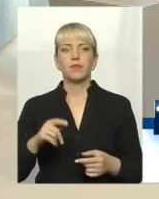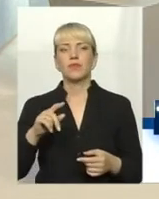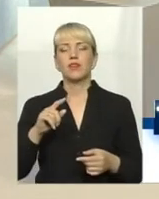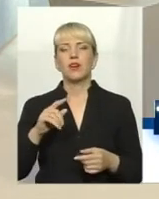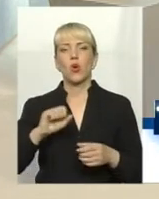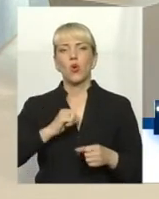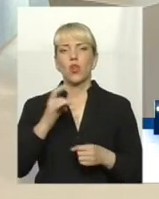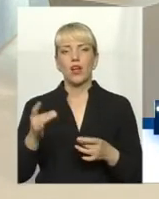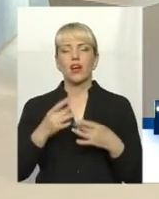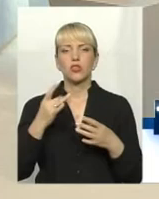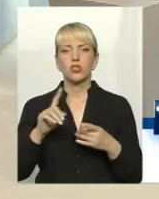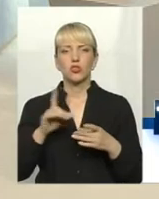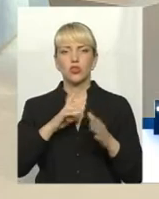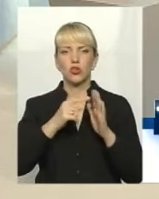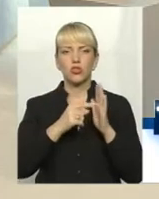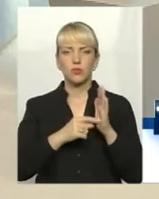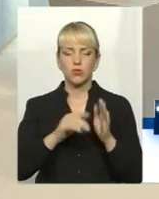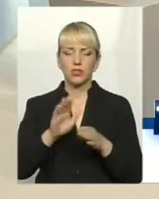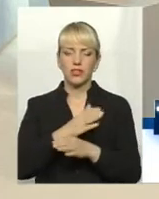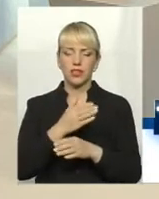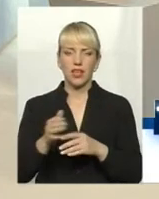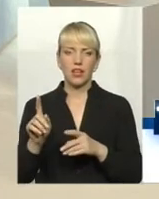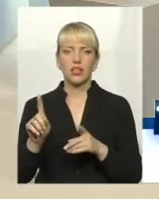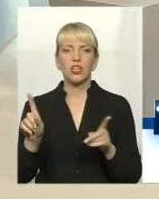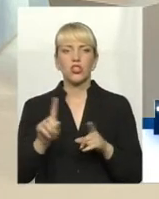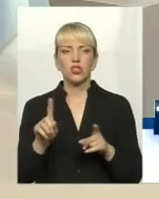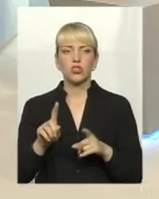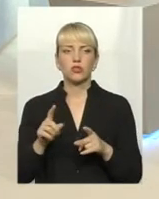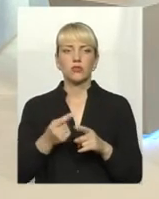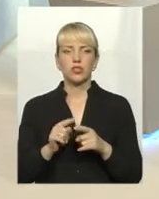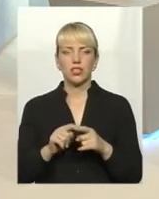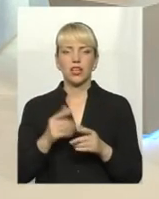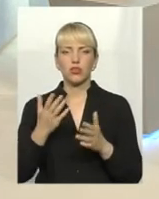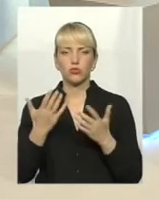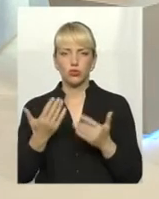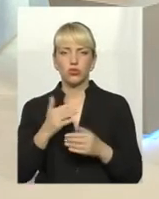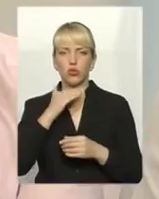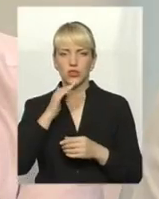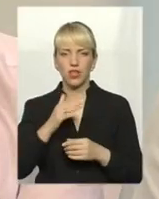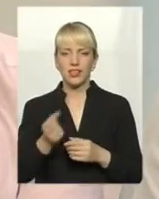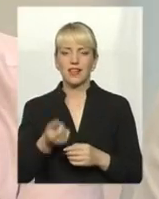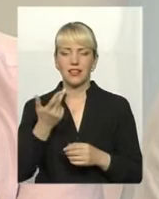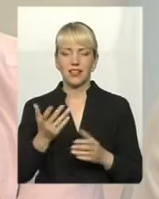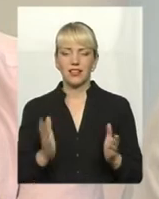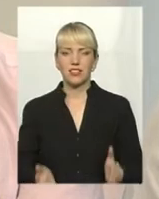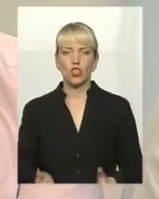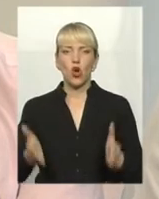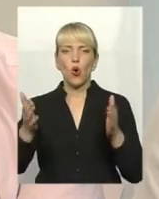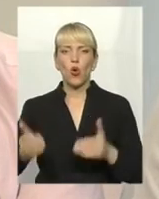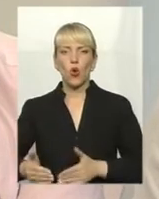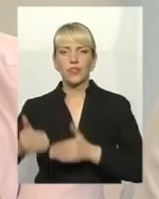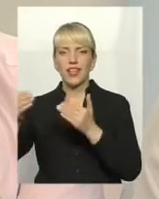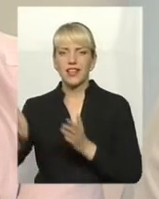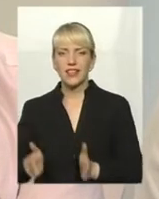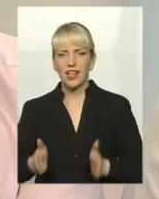розповідав, що теж розподіл тари, оце все, щоб достатньо, якщо буде кількість контейнерів, і ми будемо